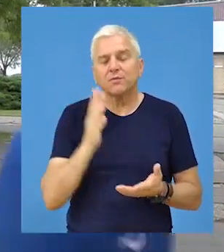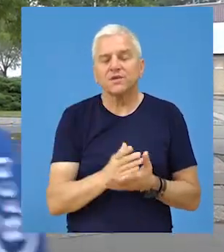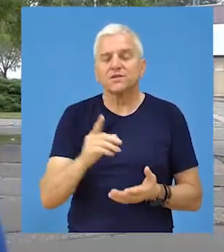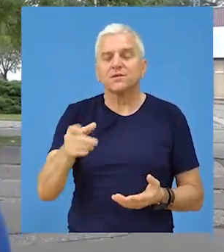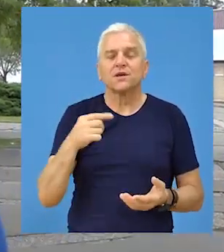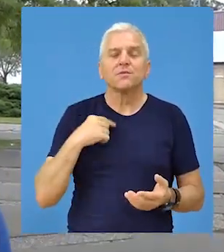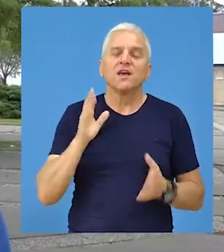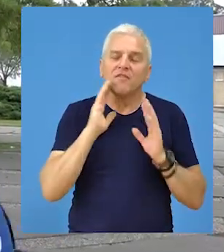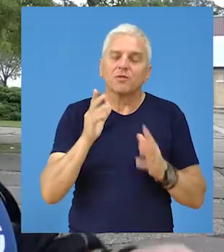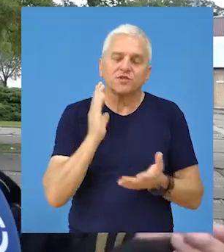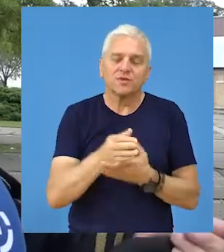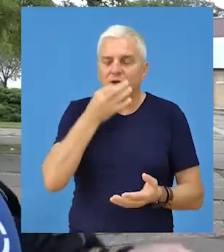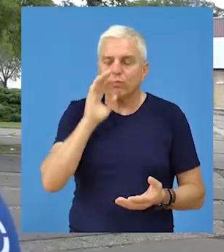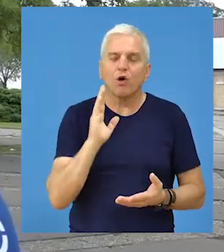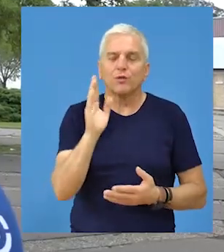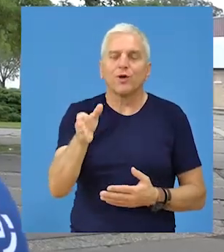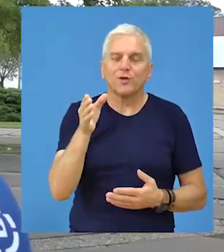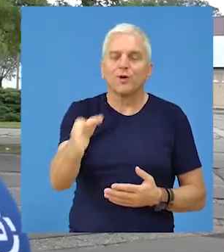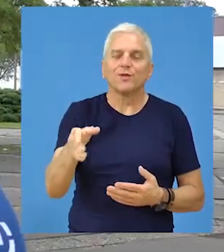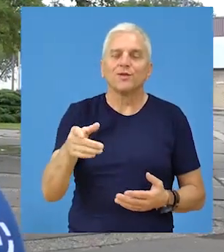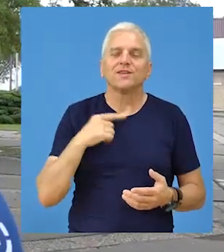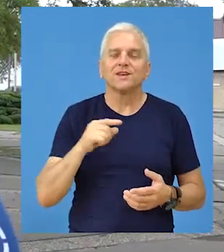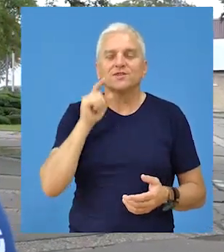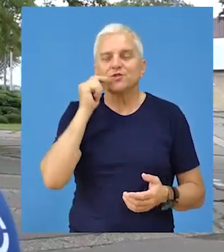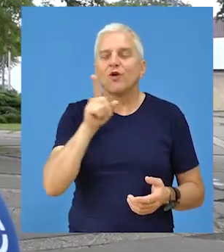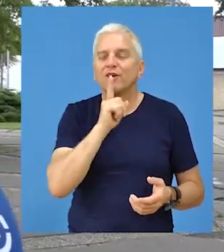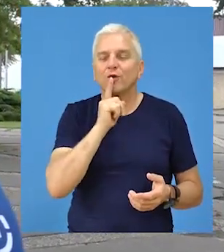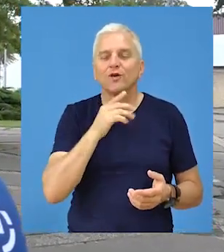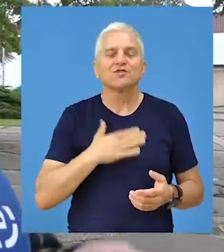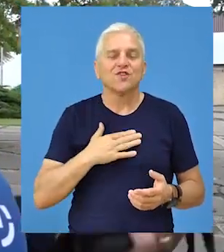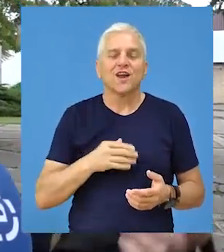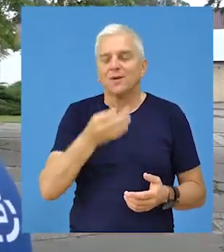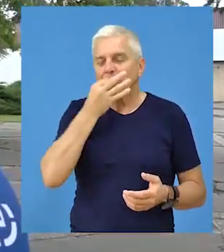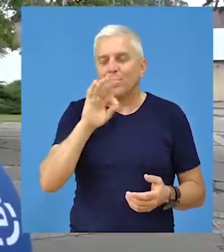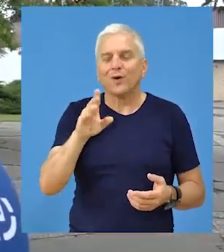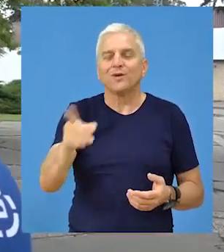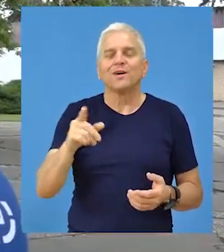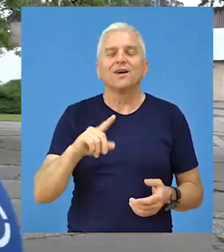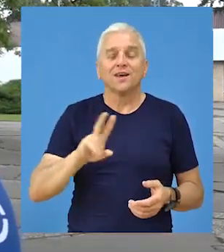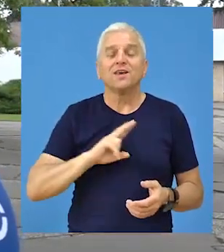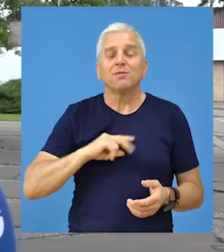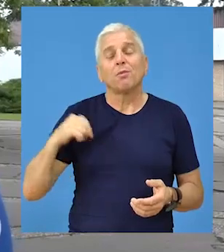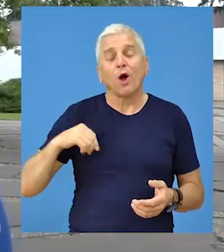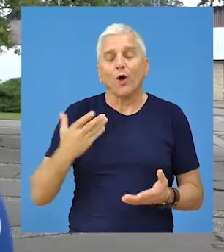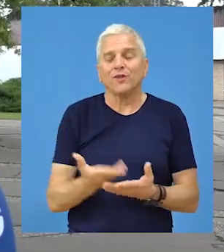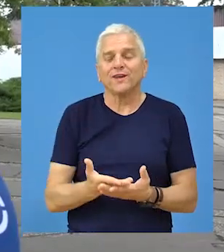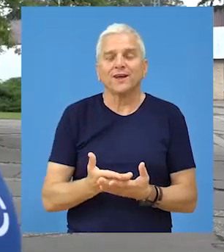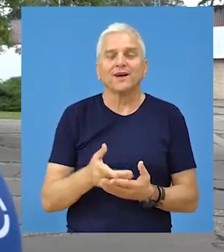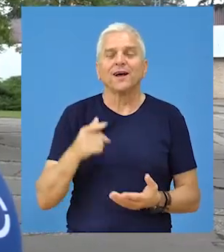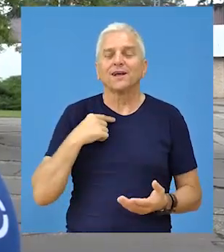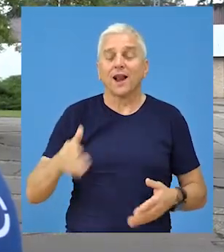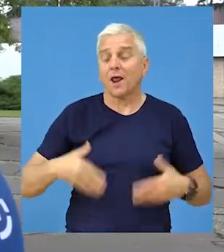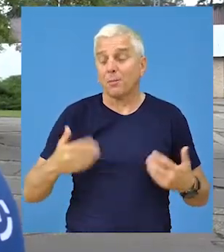promjene mislite? Pa nadamo se uvijek imamo na bolje. Bolje, bolje. Ja sam čovjek od perspektive. Iako sam u godnama,